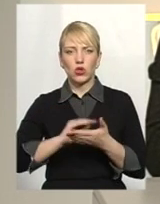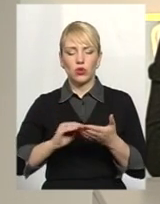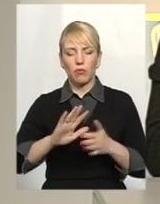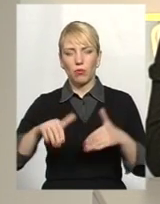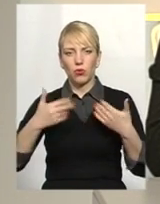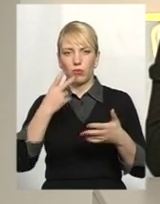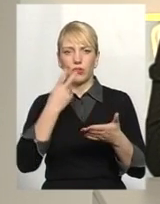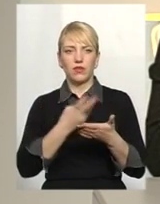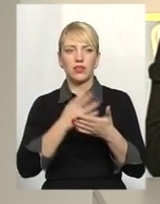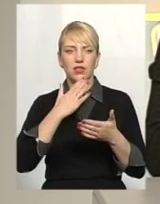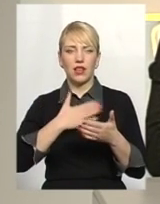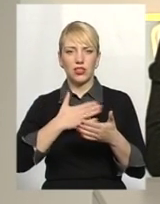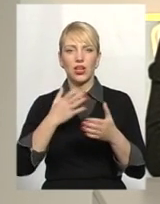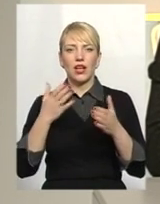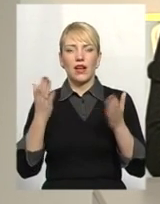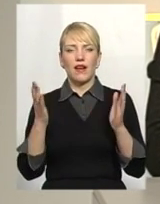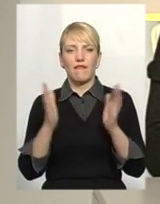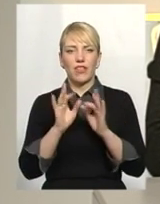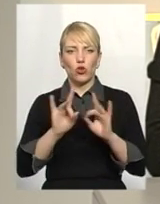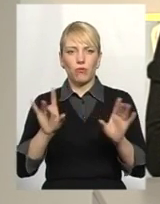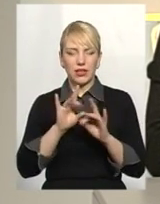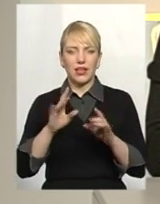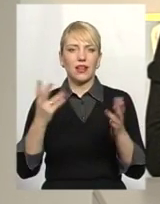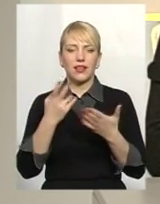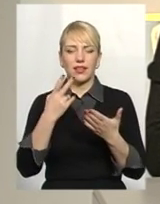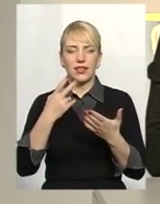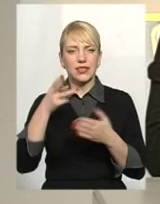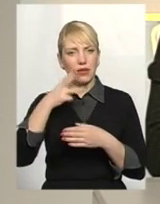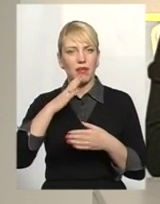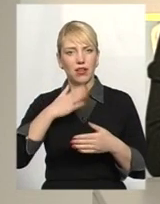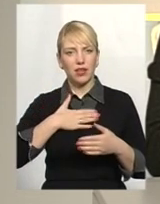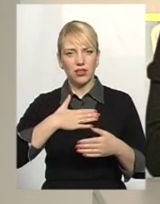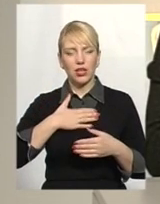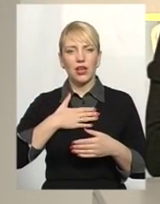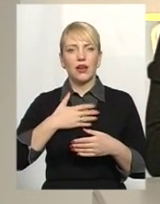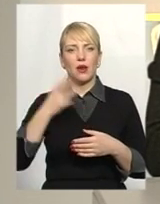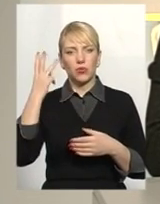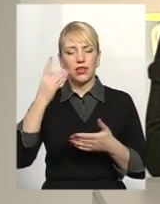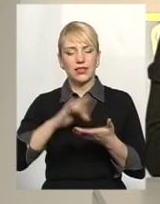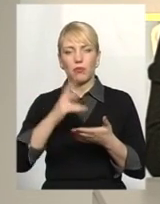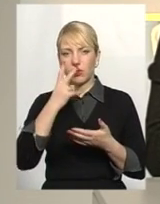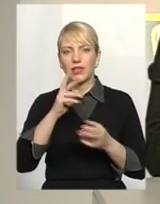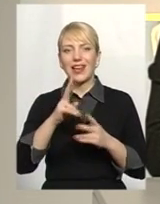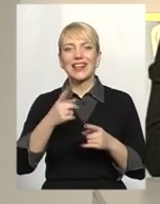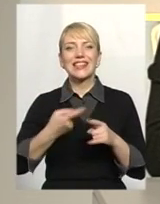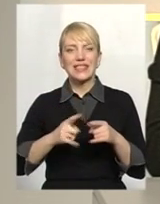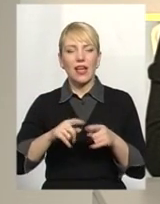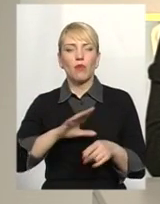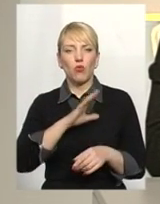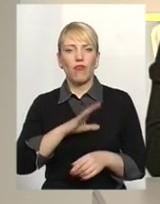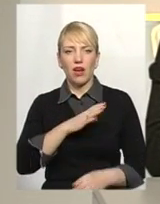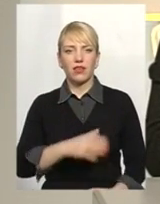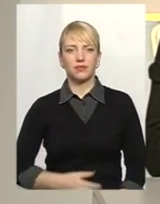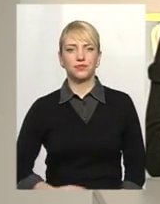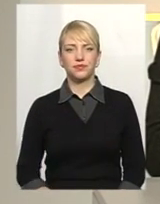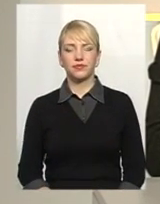переглянути наш відеоматеріал, зняти нашою знімальною групою, побачити, як це буває, і далі розбиратися